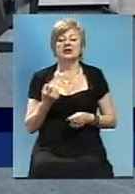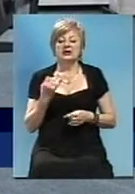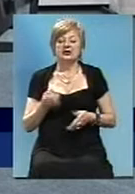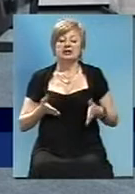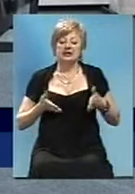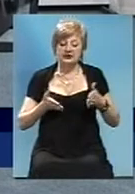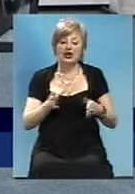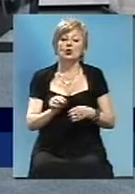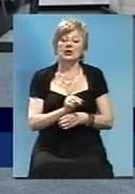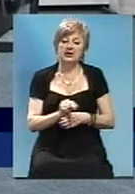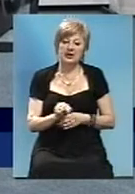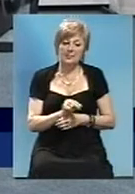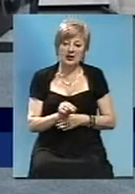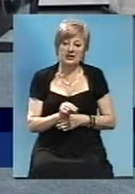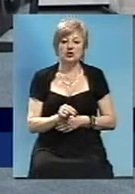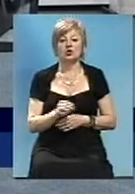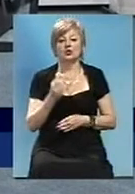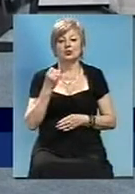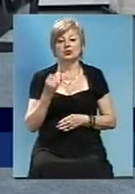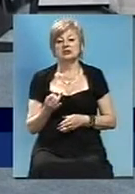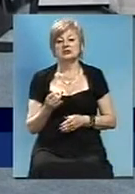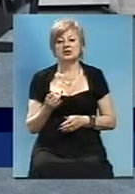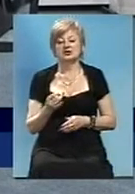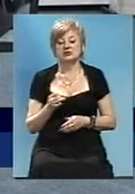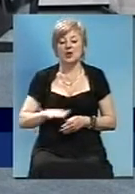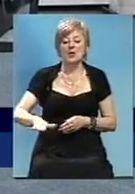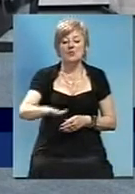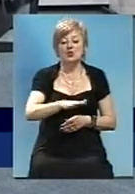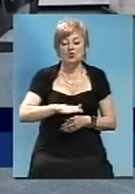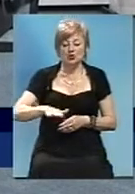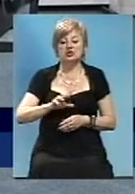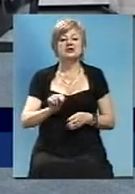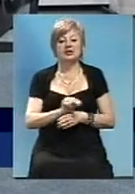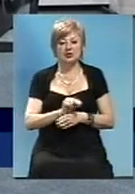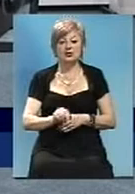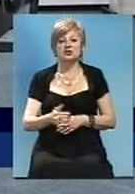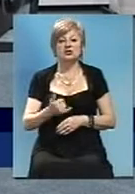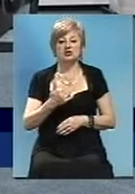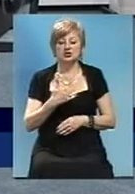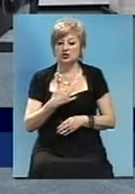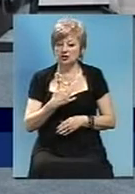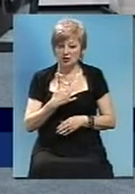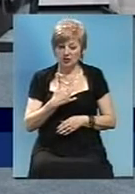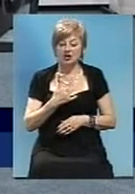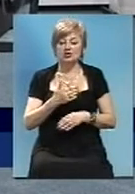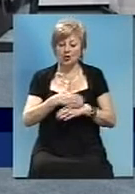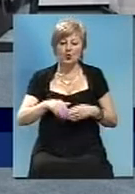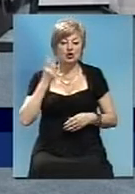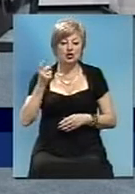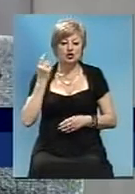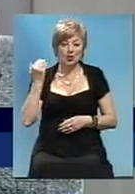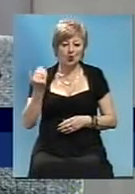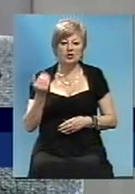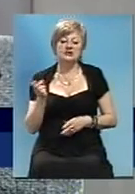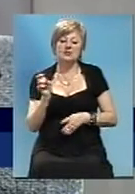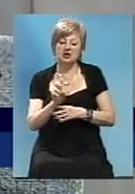ремонтируются, и в площадке, и все нас на острове Хортица. Вот пришли